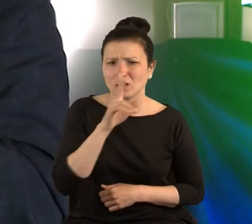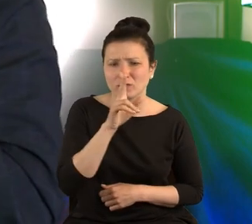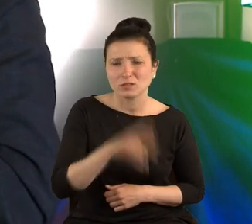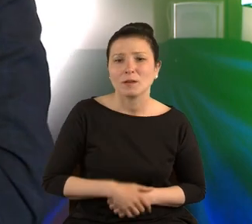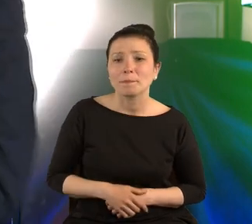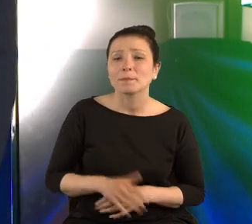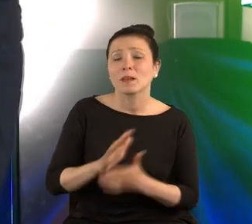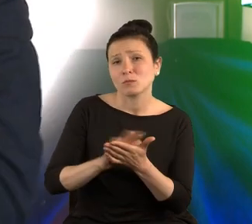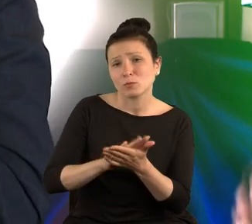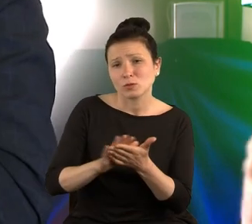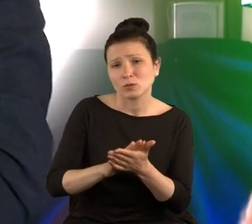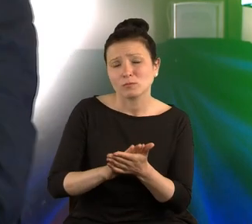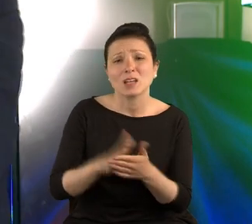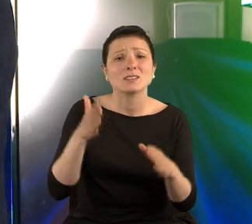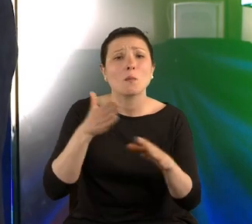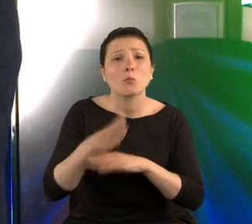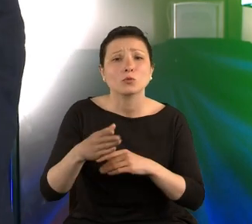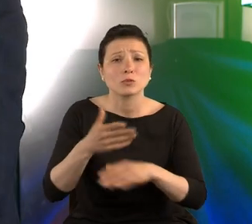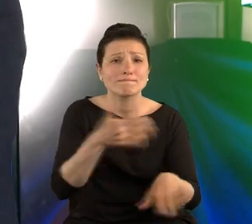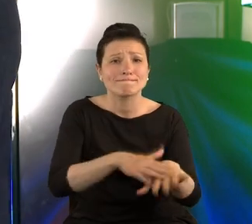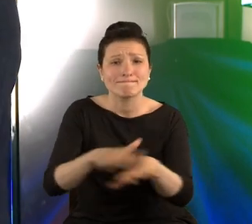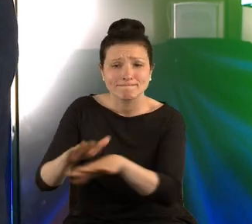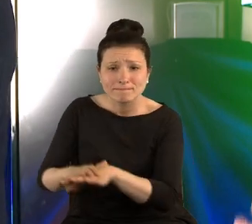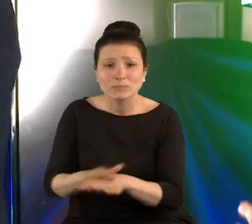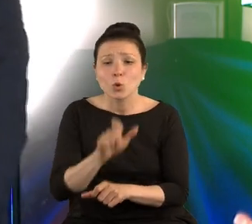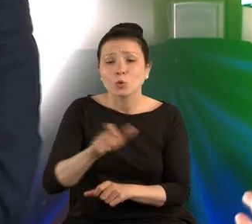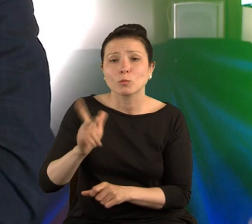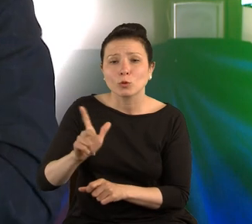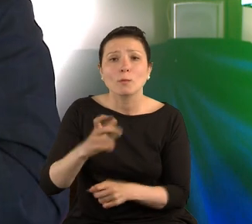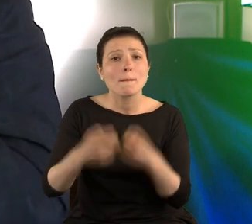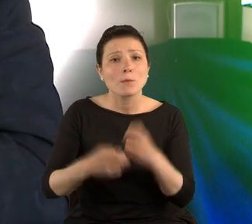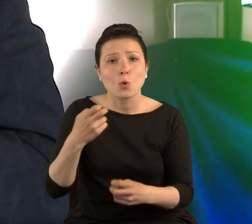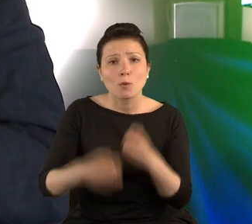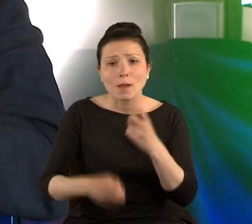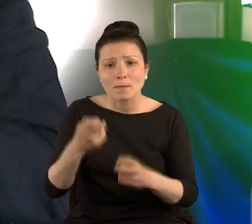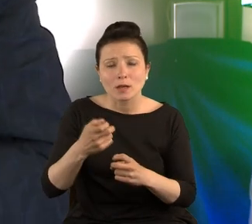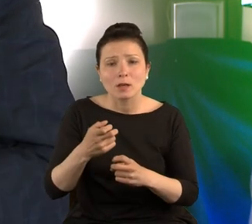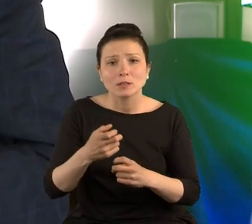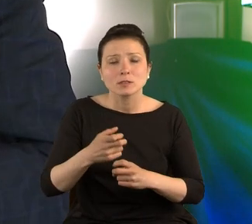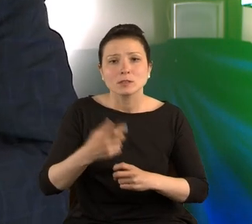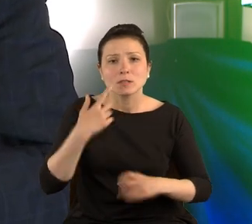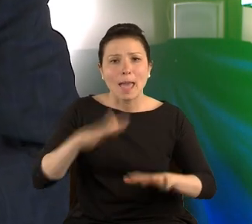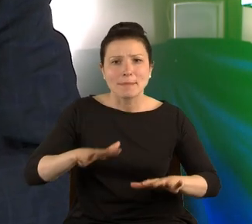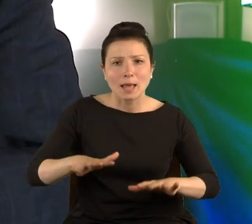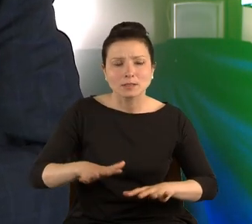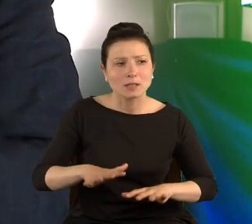Przepraszam bardzo, za późno to mówię. Osoby, które mają jakiekolwiek problemy epileptyczne.